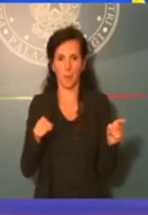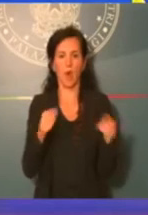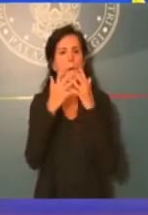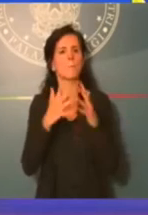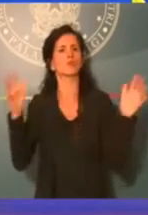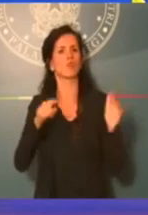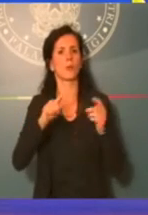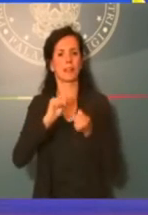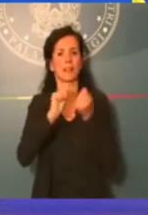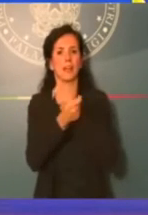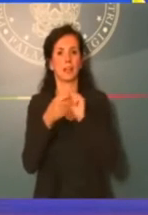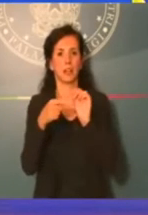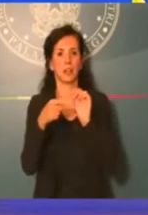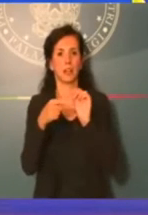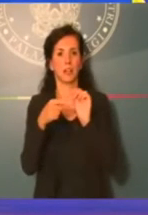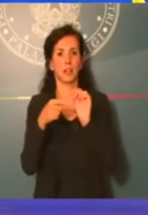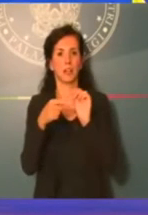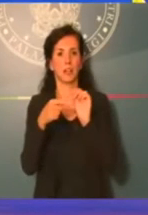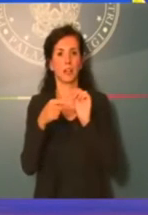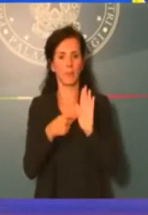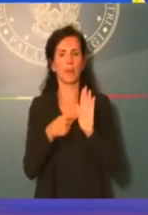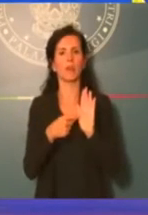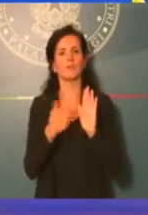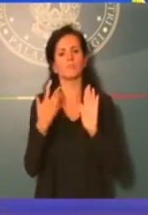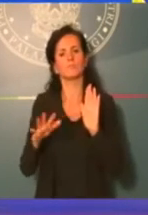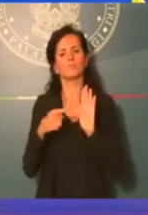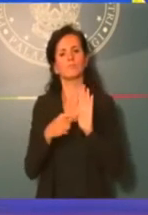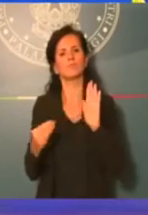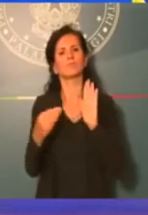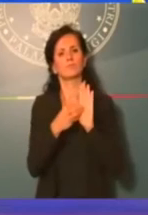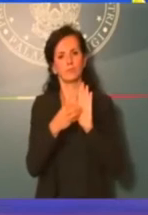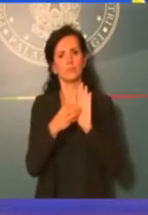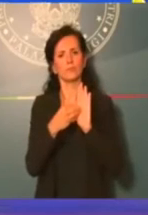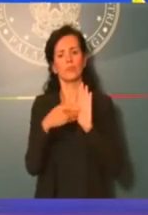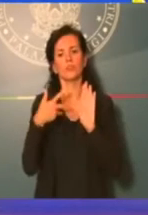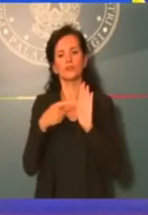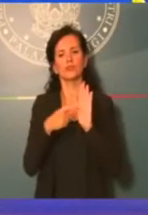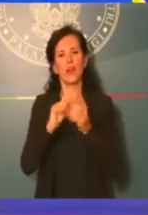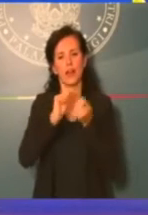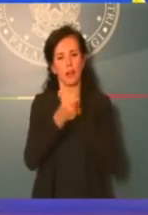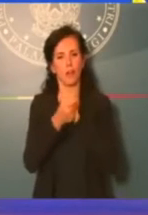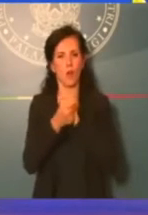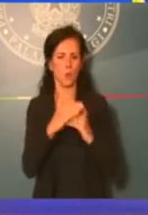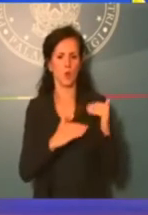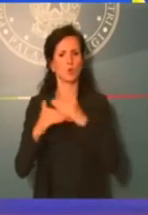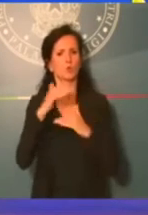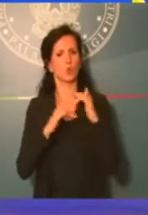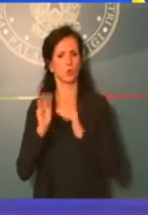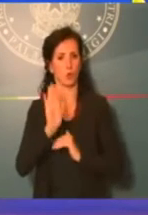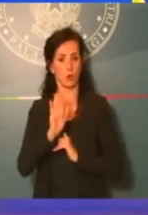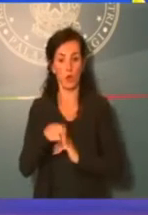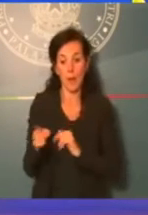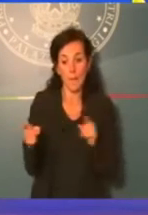colleghiamo all'emergenza, salvo alcuni ovviamente che rimarranno riforme di struttura. Quindi per questo periodo